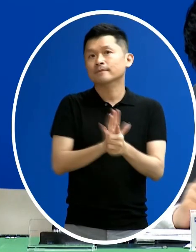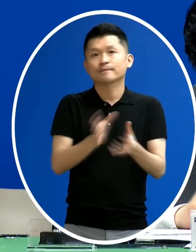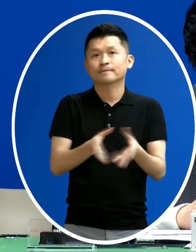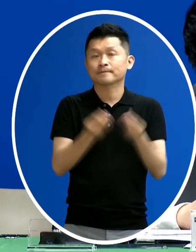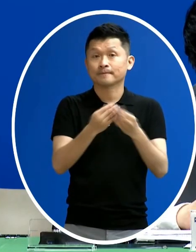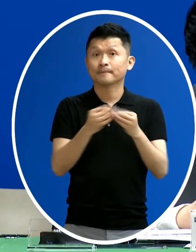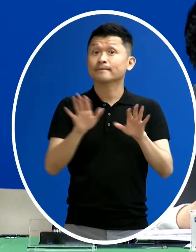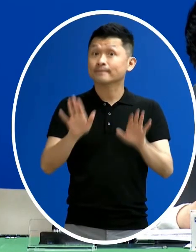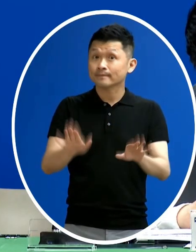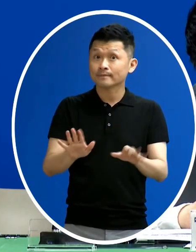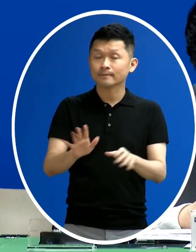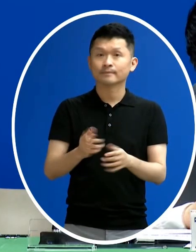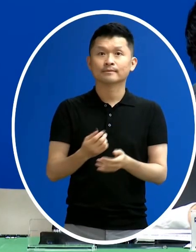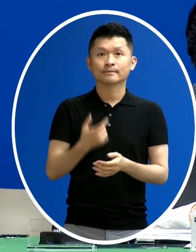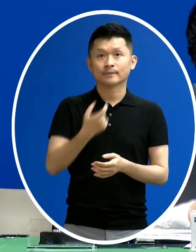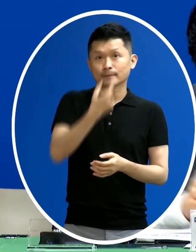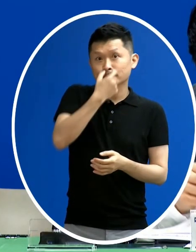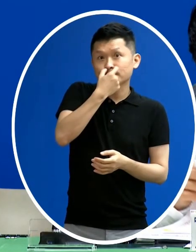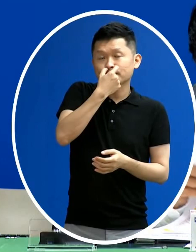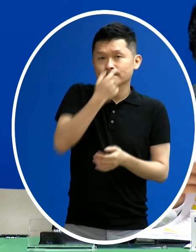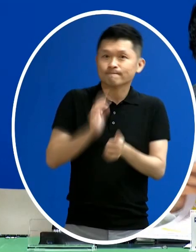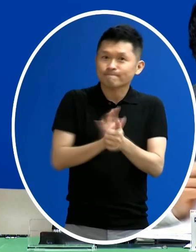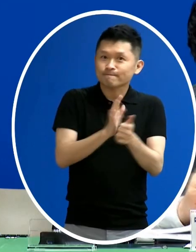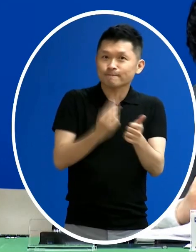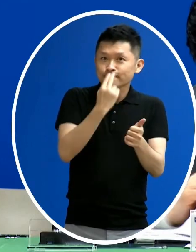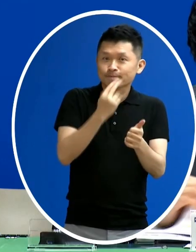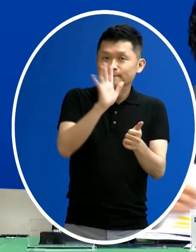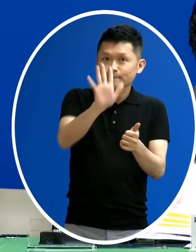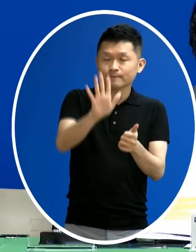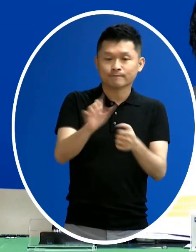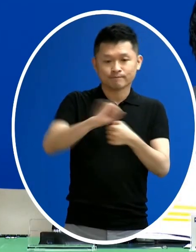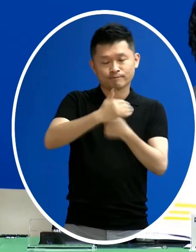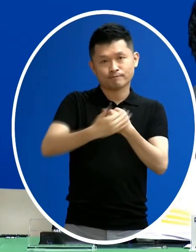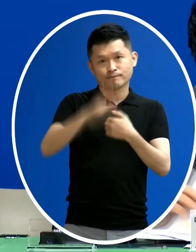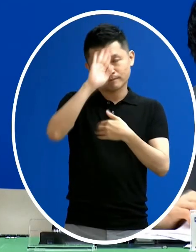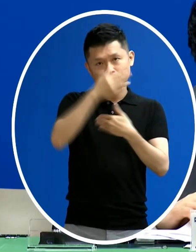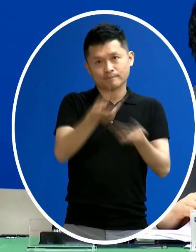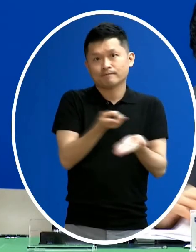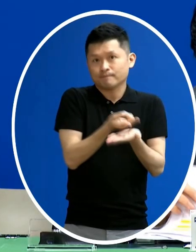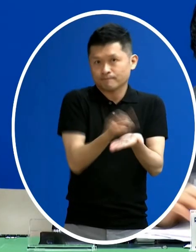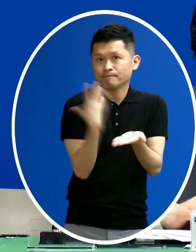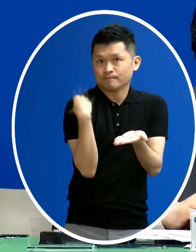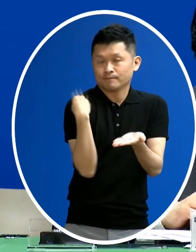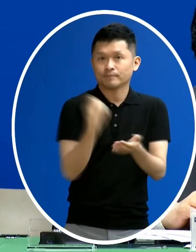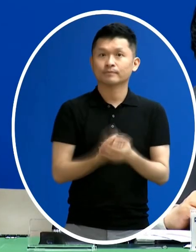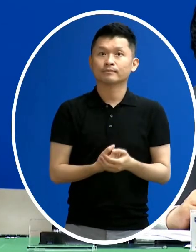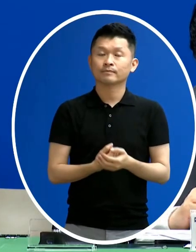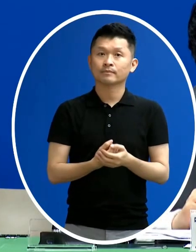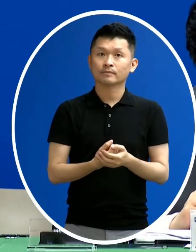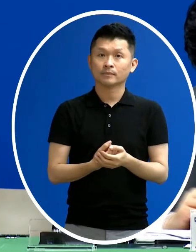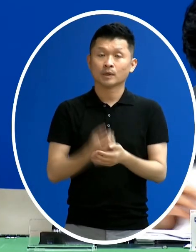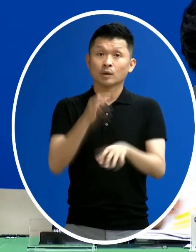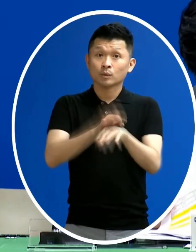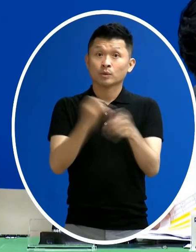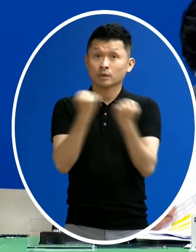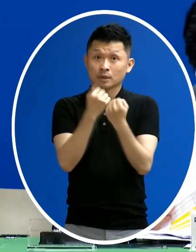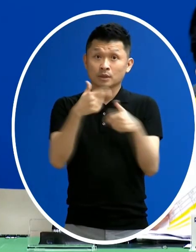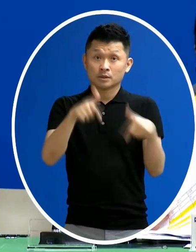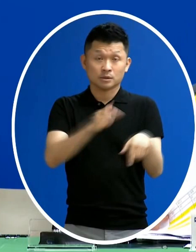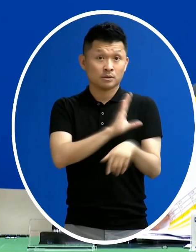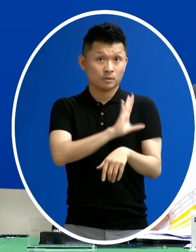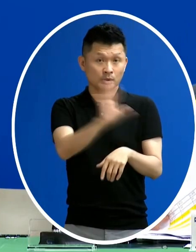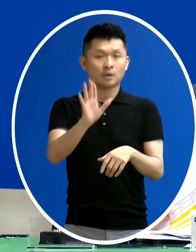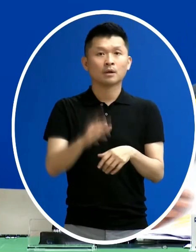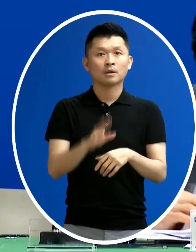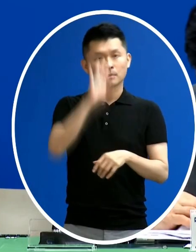那目前是使用這個高流量的氧氣鼻管診斷在家務病房當中 使用像瑞德西韋 美尼球蛋白 類